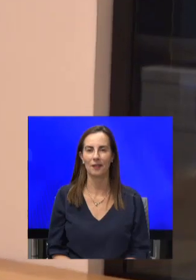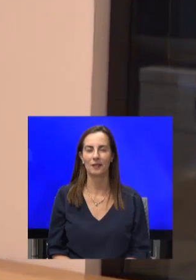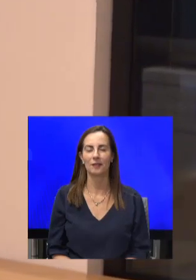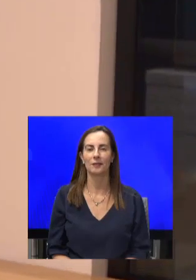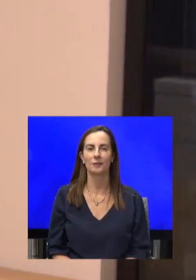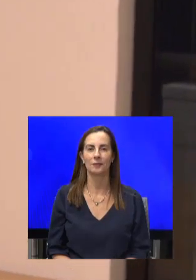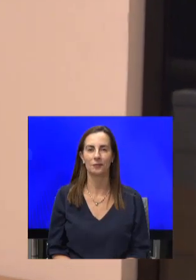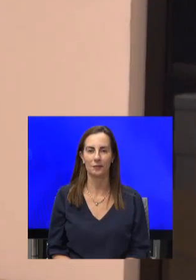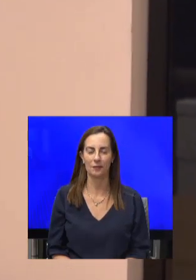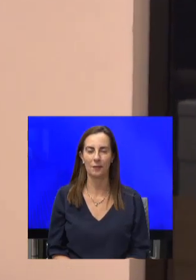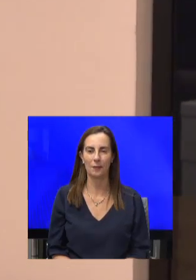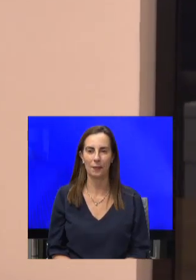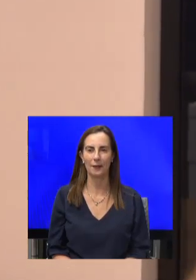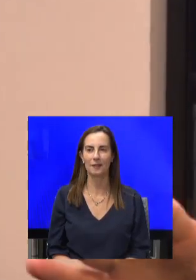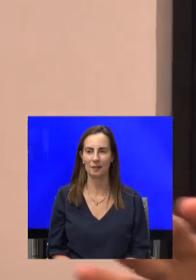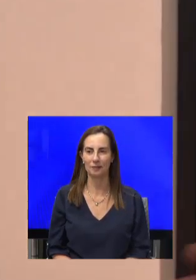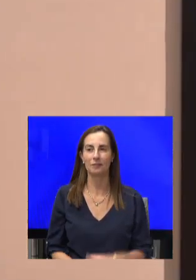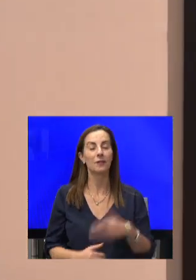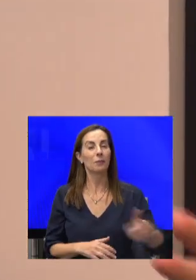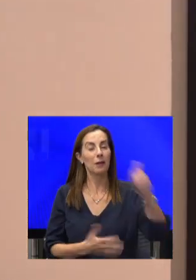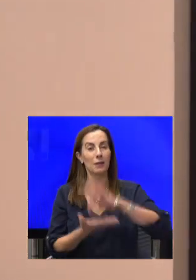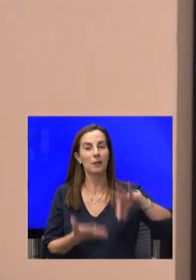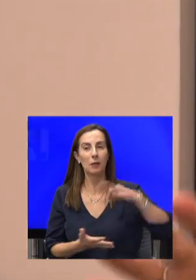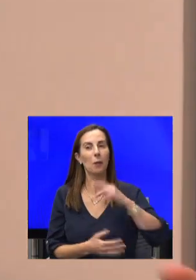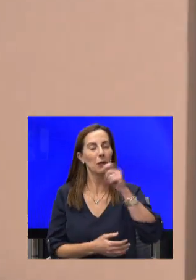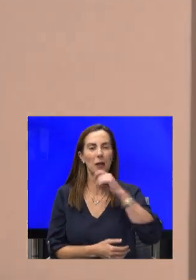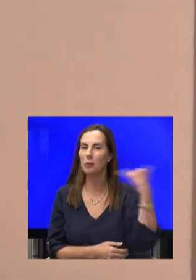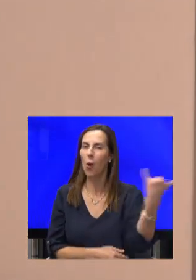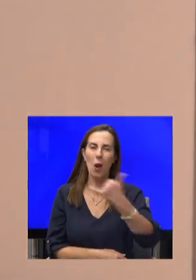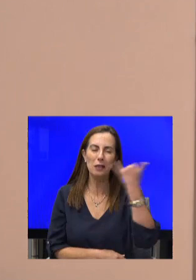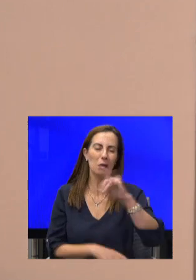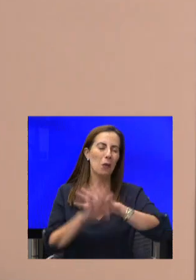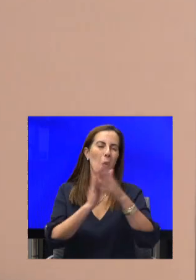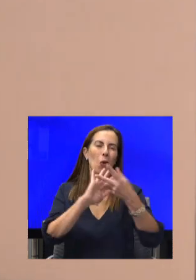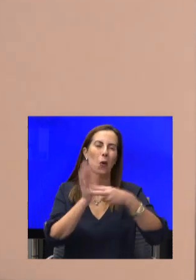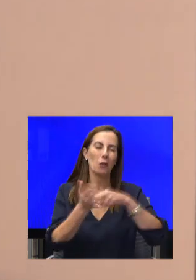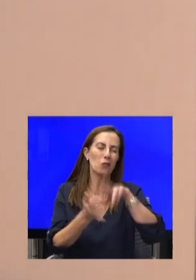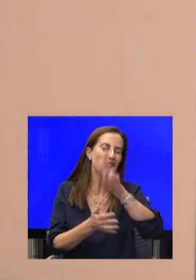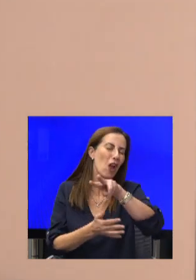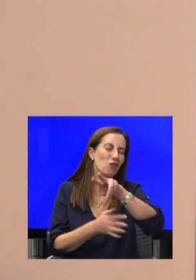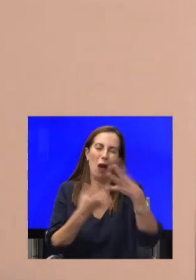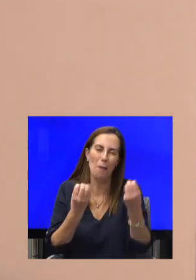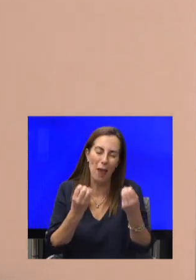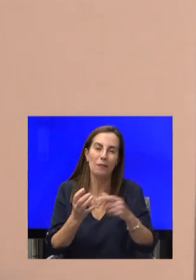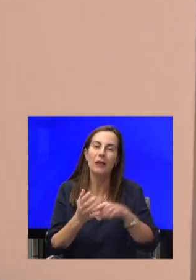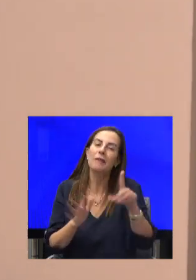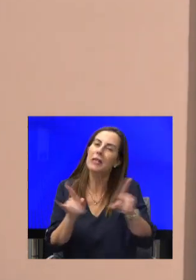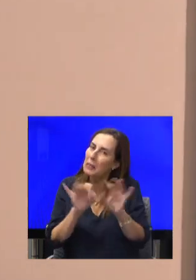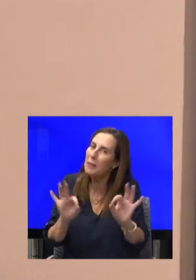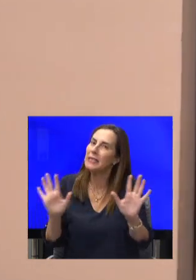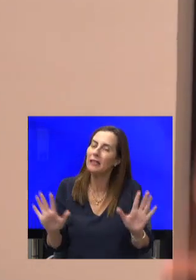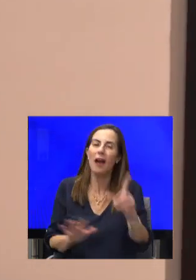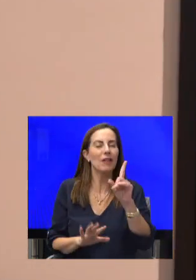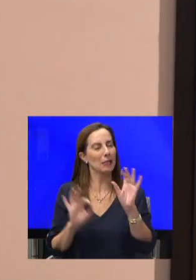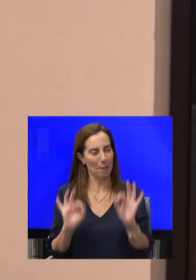ברירי משרד הבריאות מתראיינים כל הזמן, בכל תוכנית, מתחת לכל עץ רענן, וזה כאילו בסדר רק שזה בעצם לא, כי הם